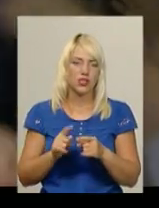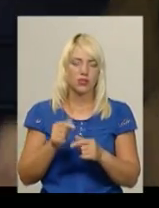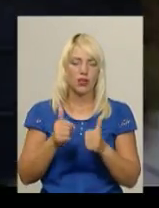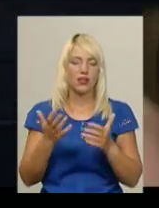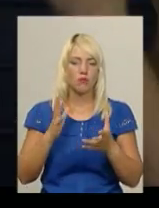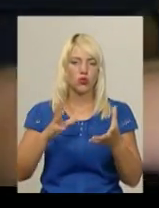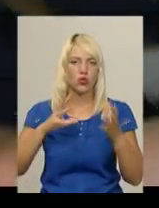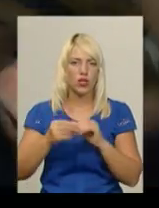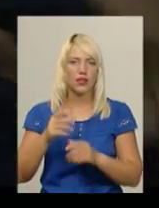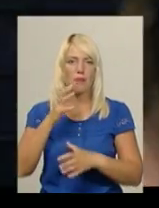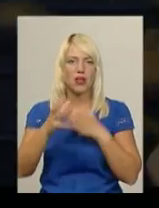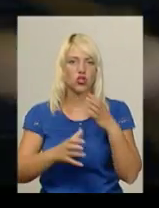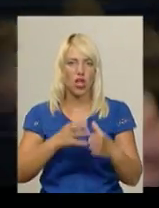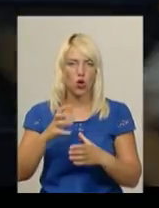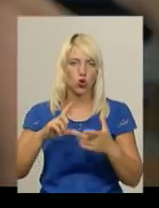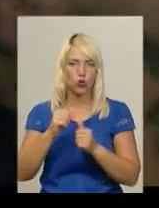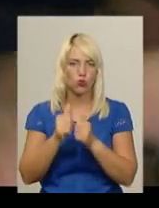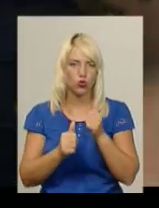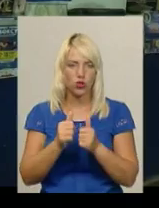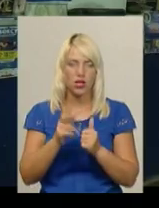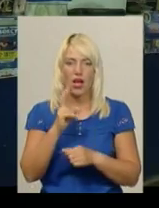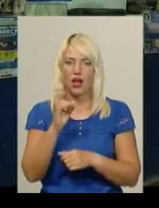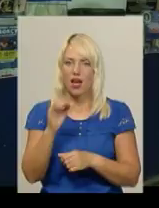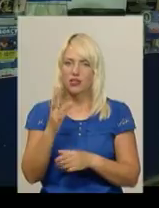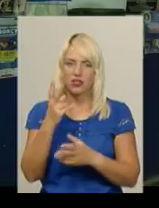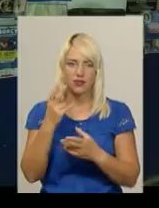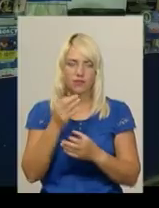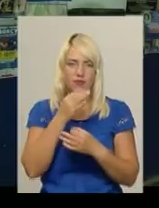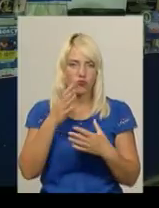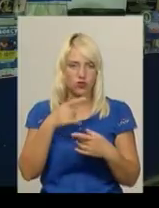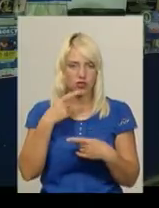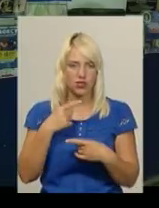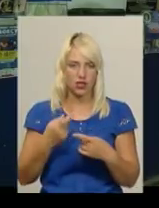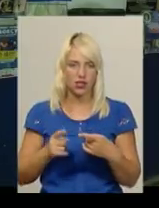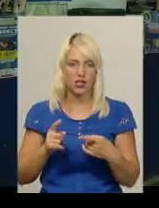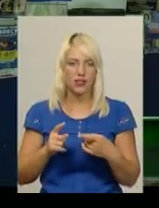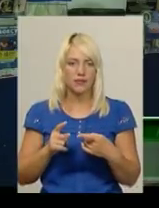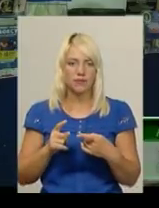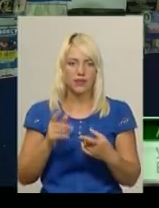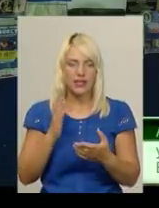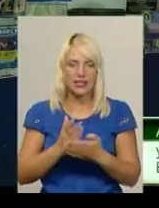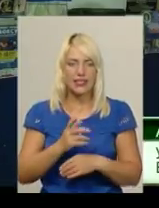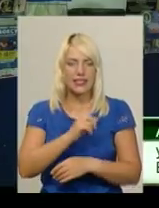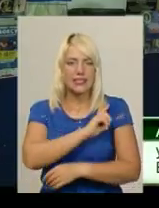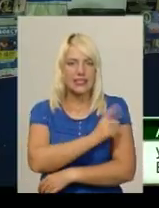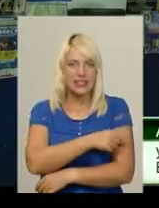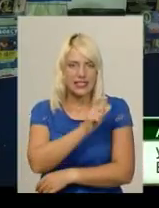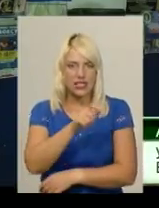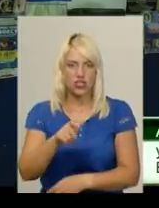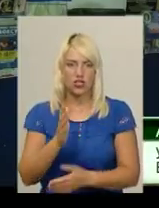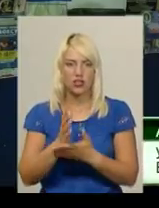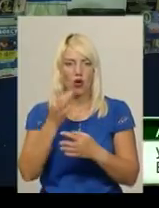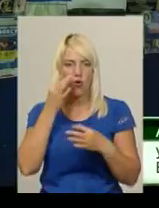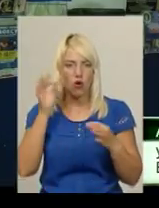на міжнародному турнірі Аркадій Карцан прогнозувати не береться. Відчувається, що противники є набагато сильніші, набагато опитніші,